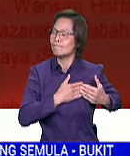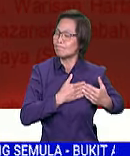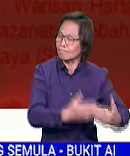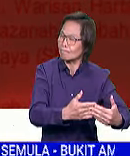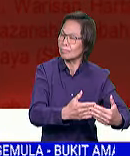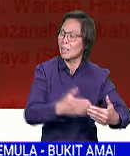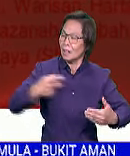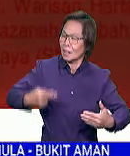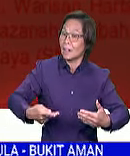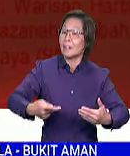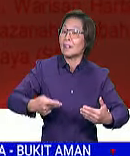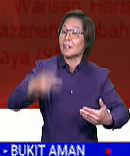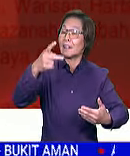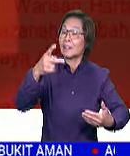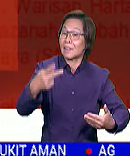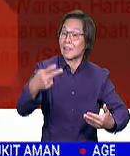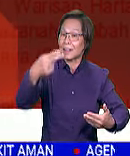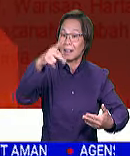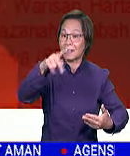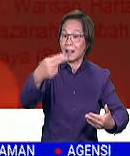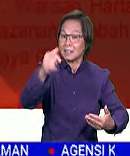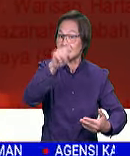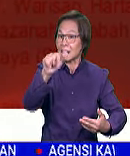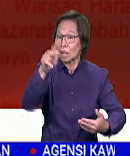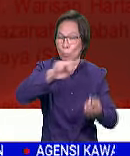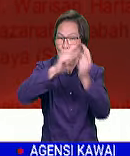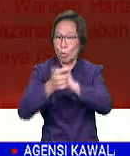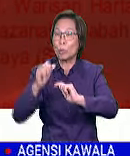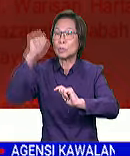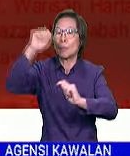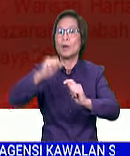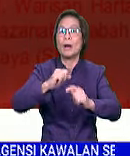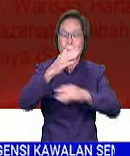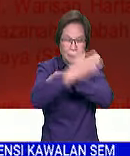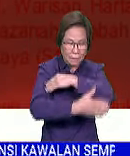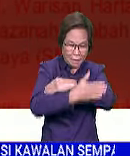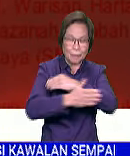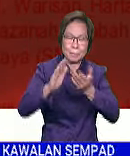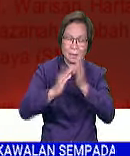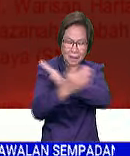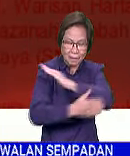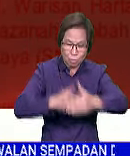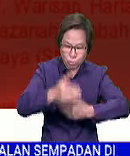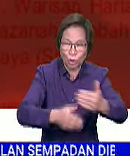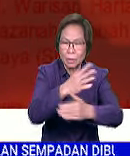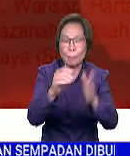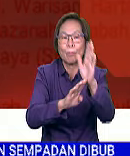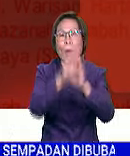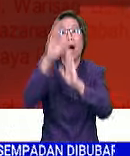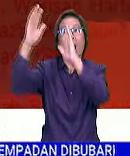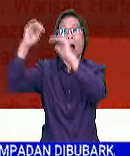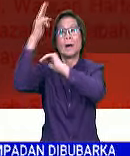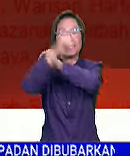Khazanah mencapai objektif mengubah Sabah menjadi negeri progresif dan membangun. Menurut beliau adalah menjadi harapan